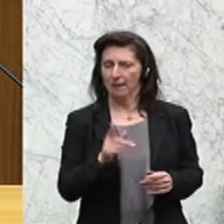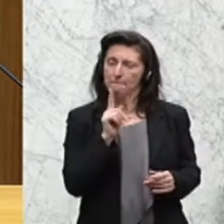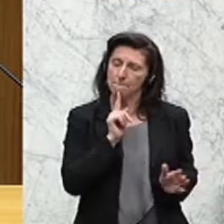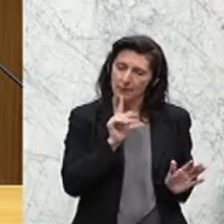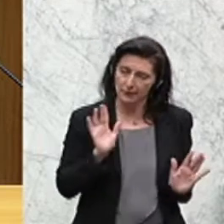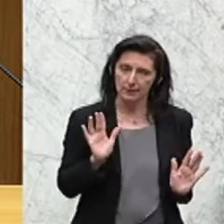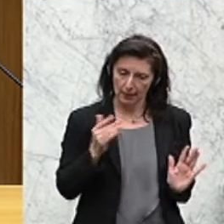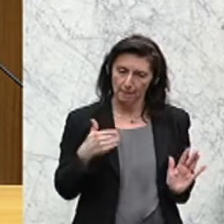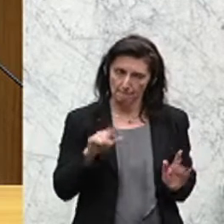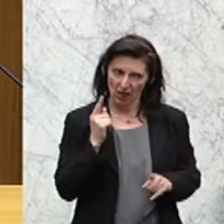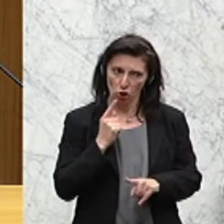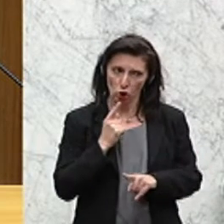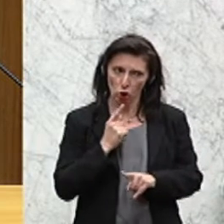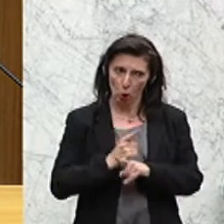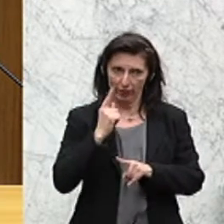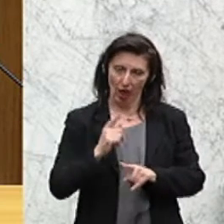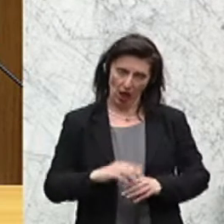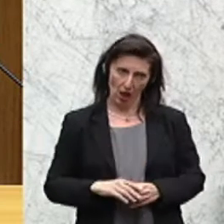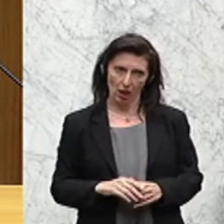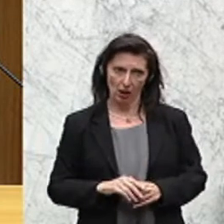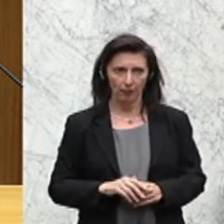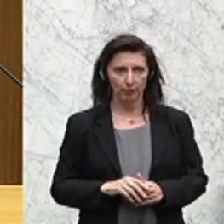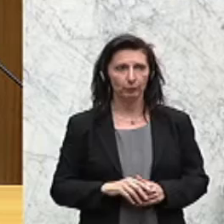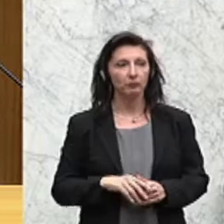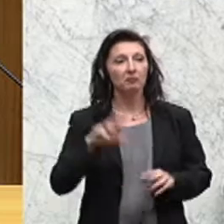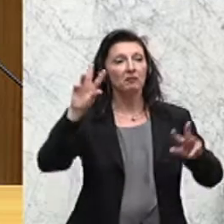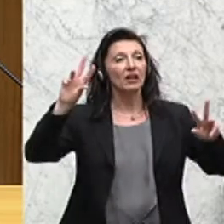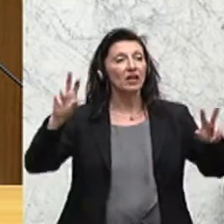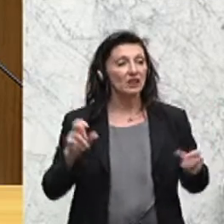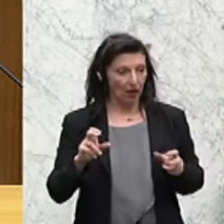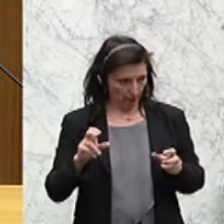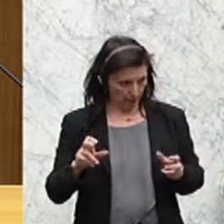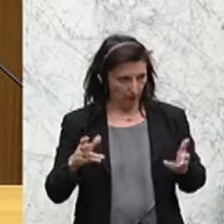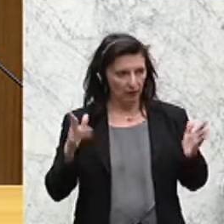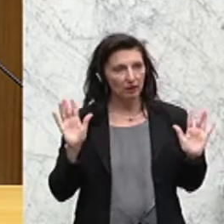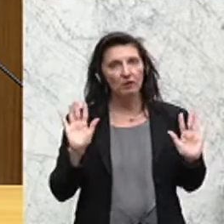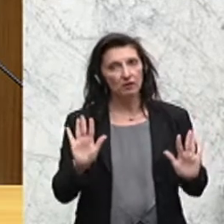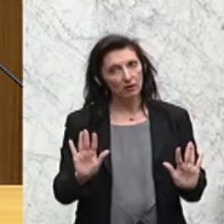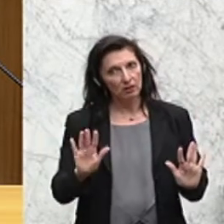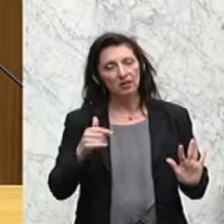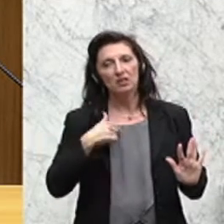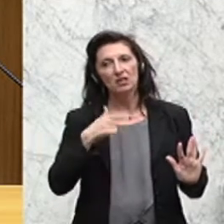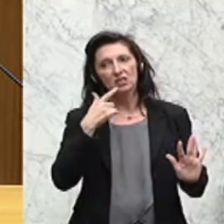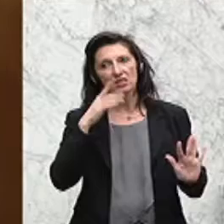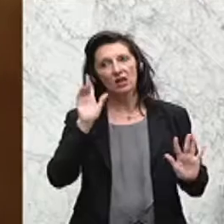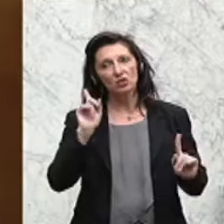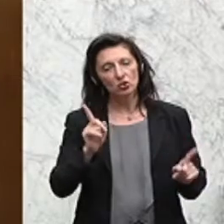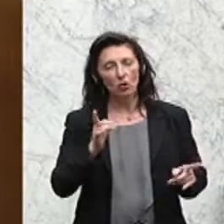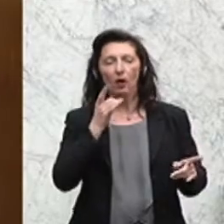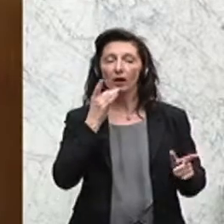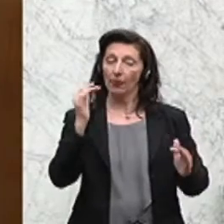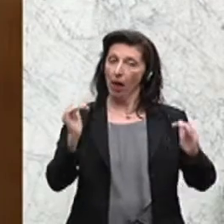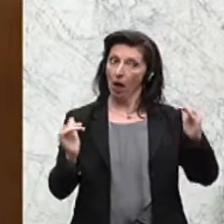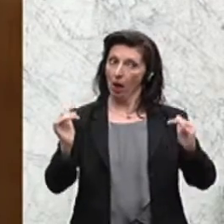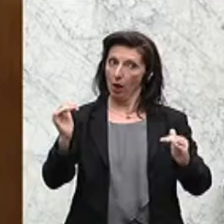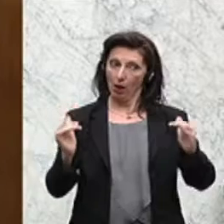bisschen neutraler an die Dinge herangehen. Und in der Frage, sage ich daher, sehr sorgfältig abwägen, haben